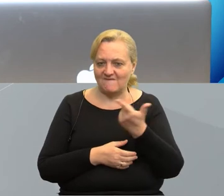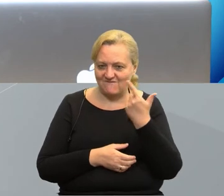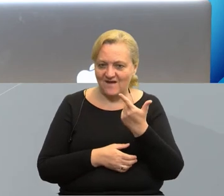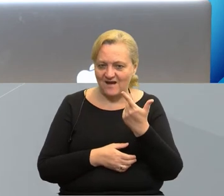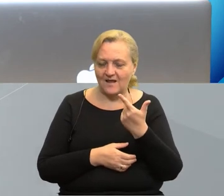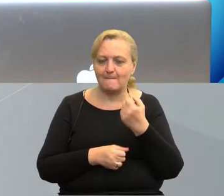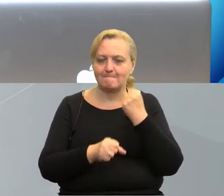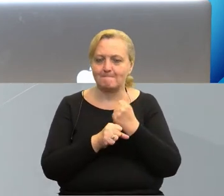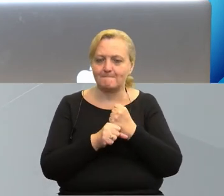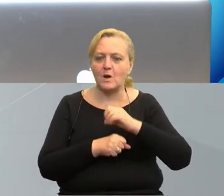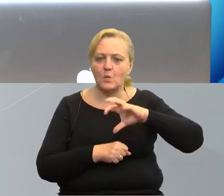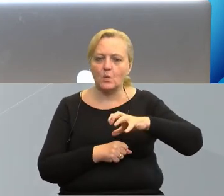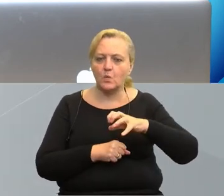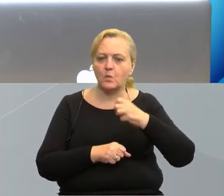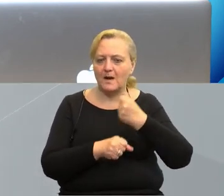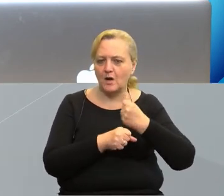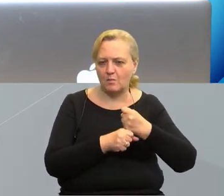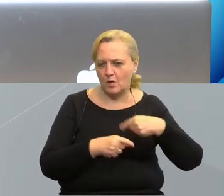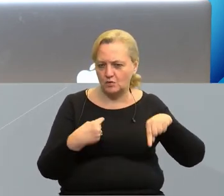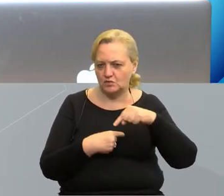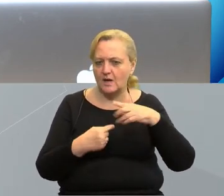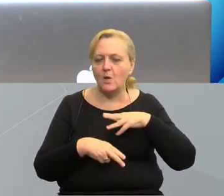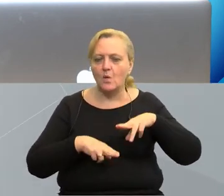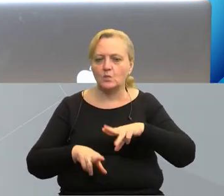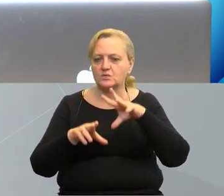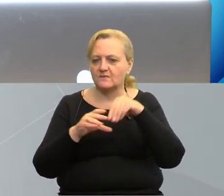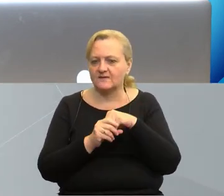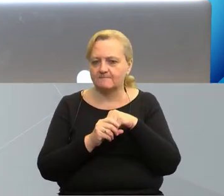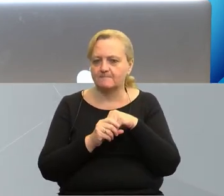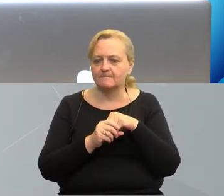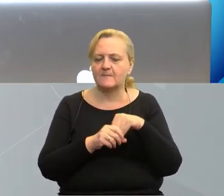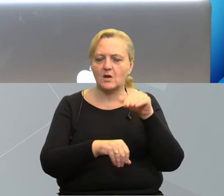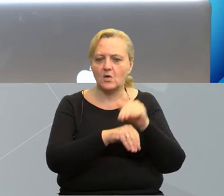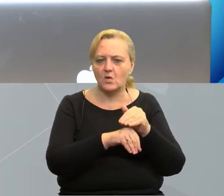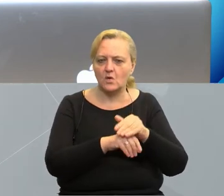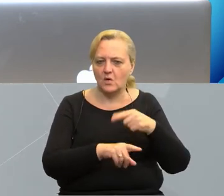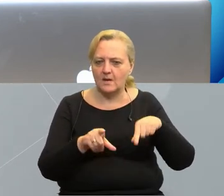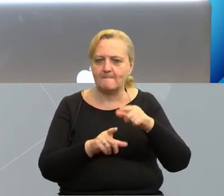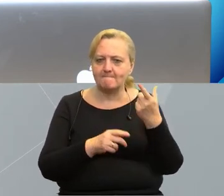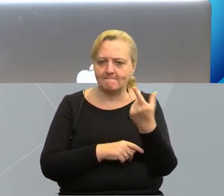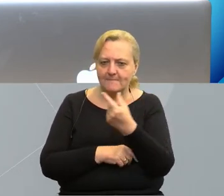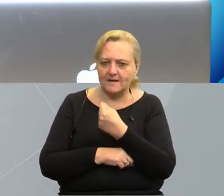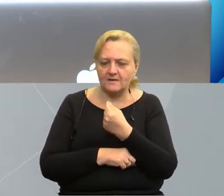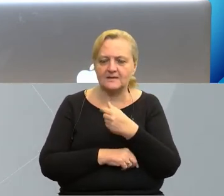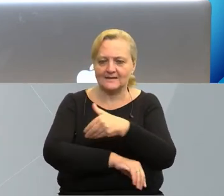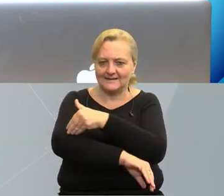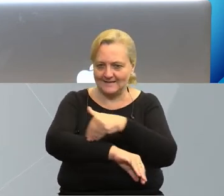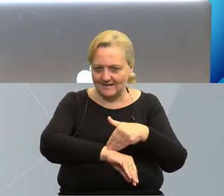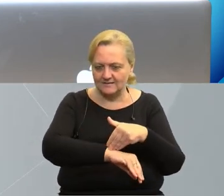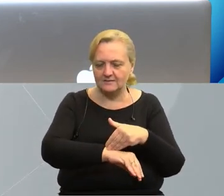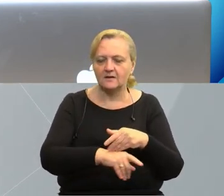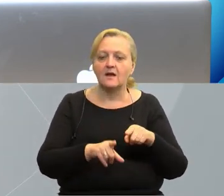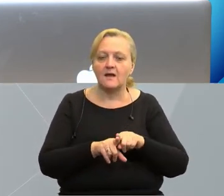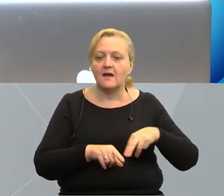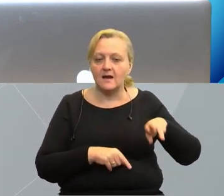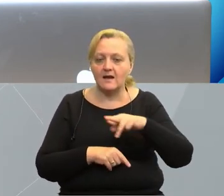trwają prace w ramach grup roboczych z udziałem kolegów naszych partnerów z zagranicy,